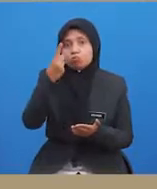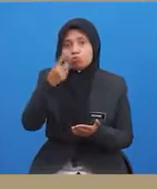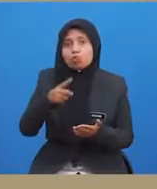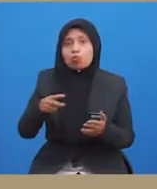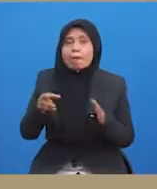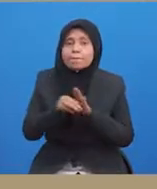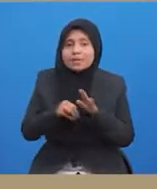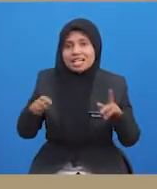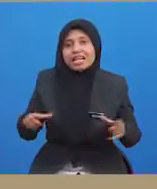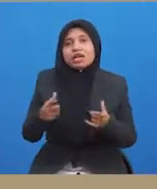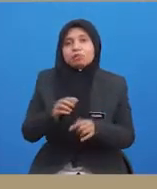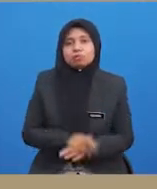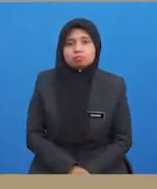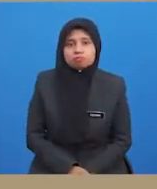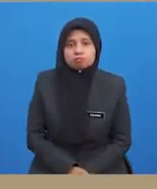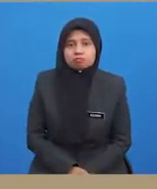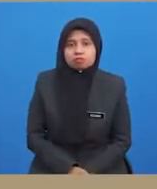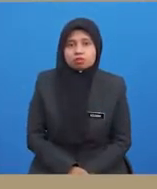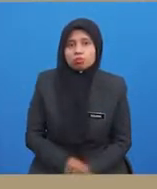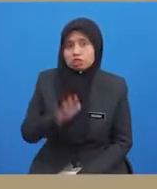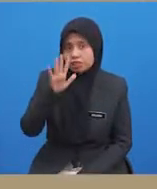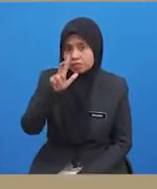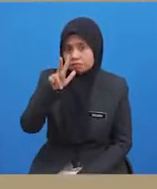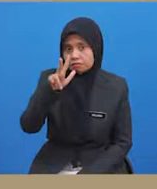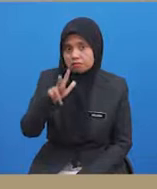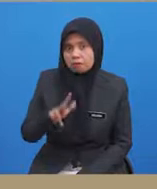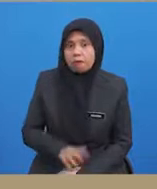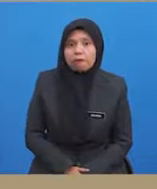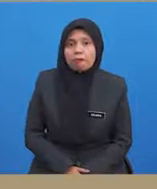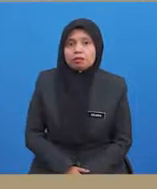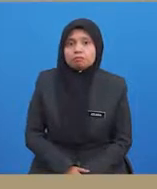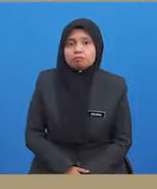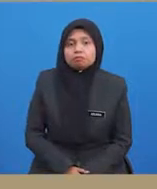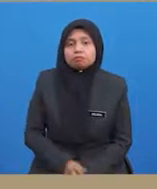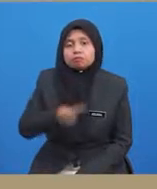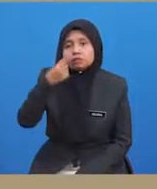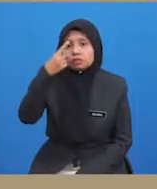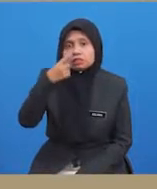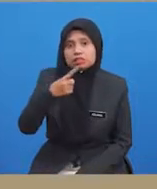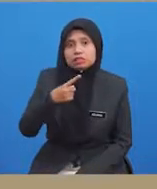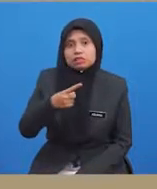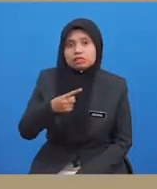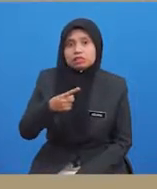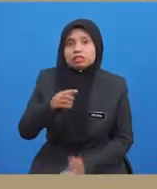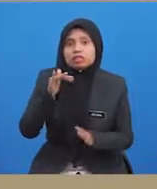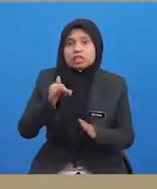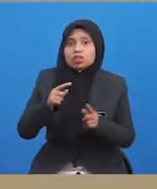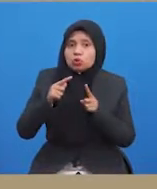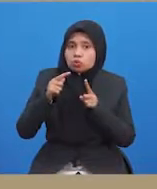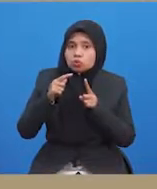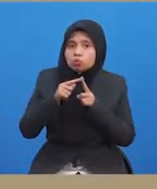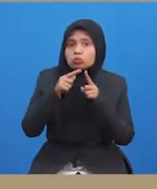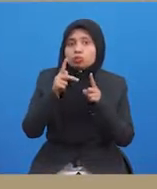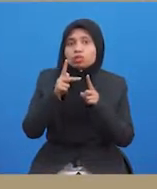untuk melakukannya. Ketiga, keagresifan itu adalah tingkah laku yang dituju